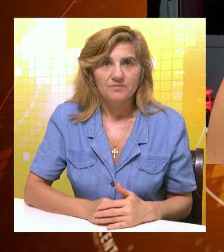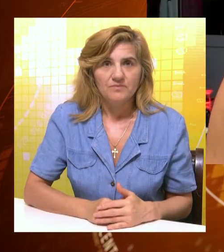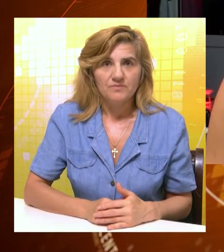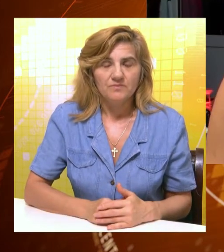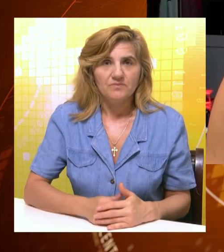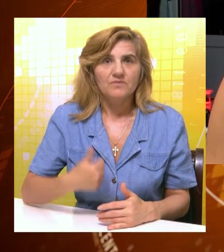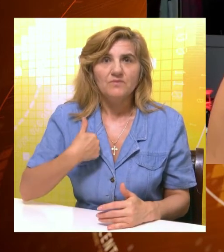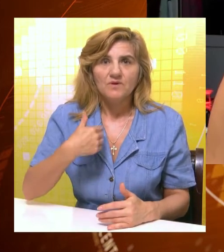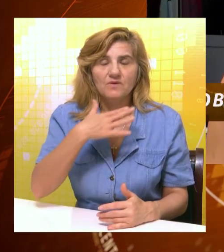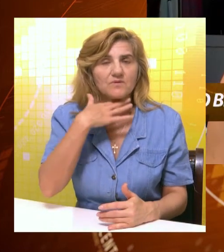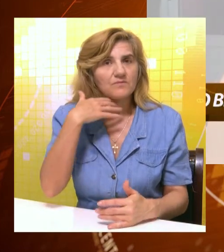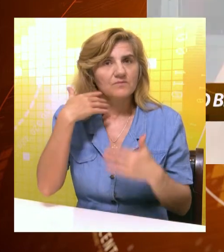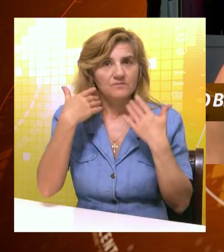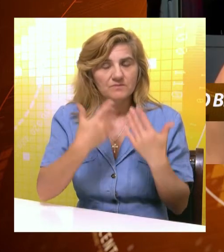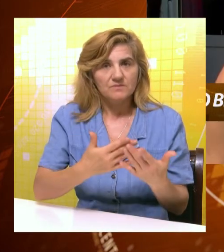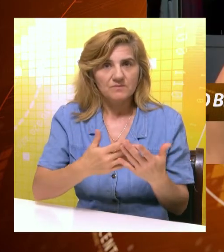Jako puno znači.